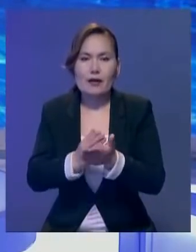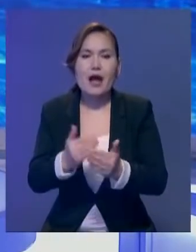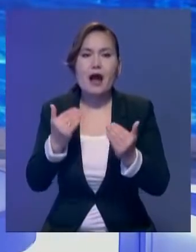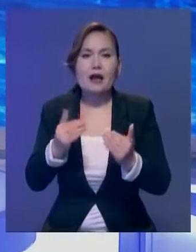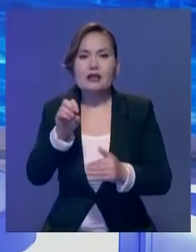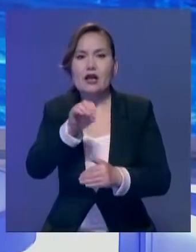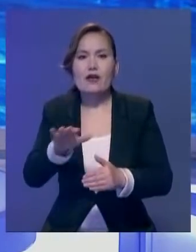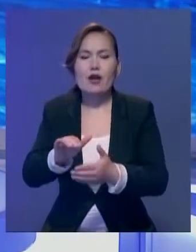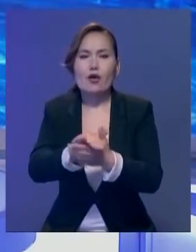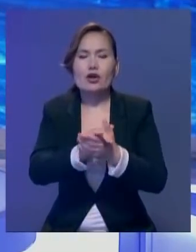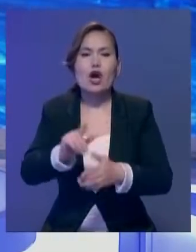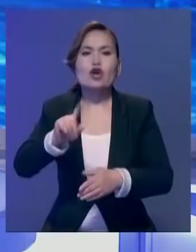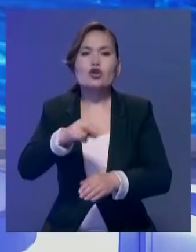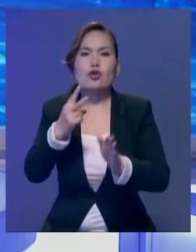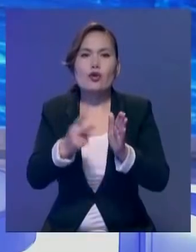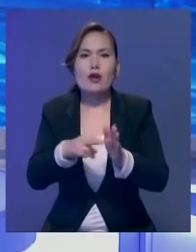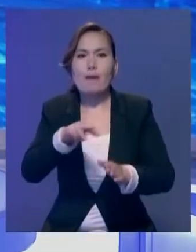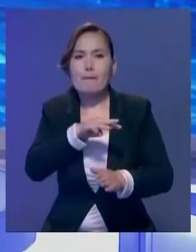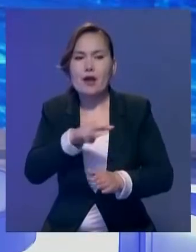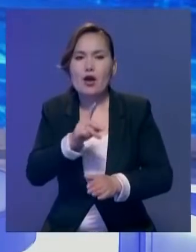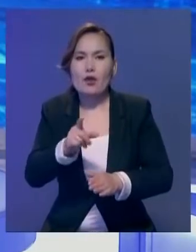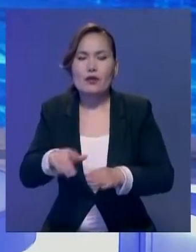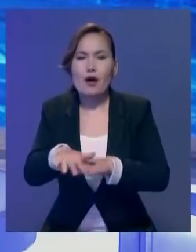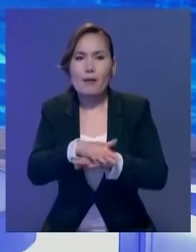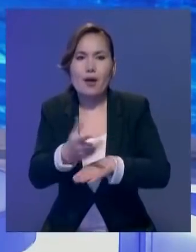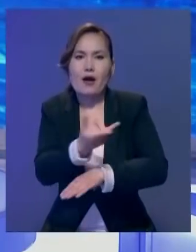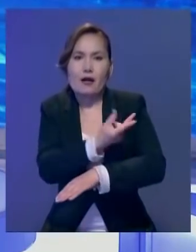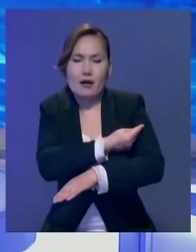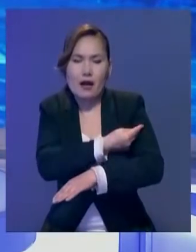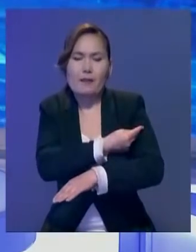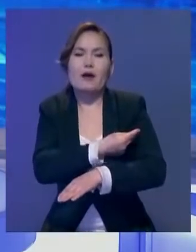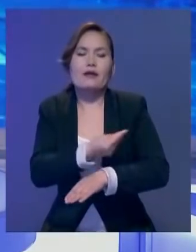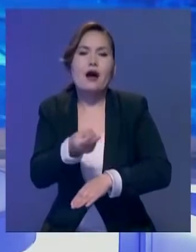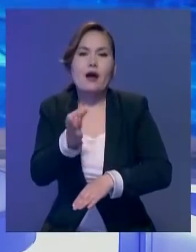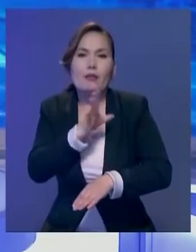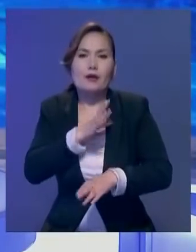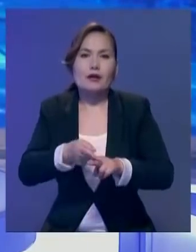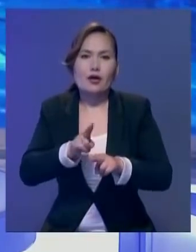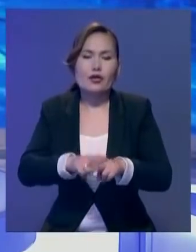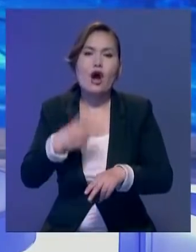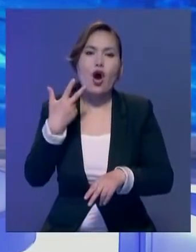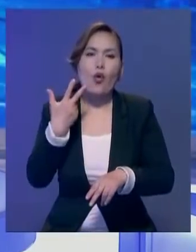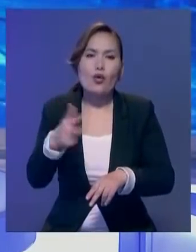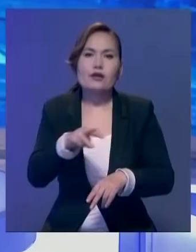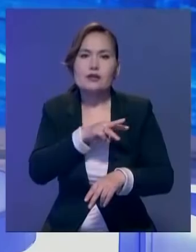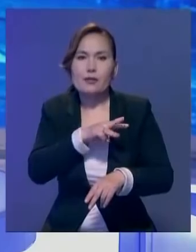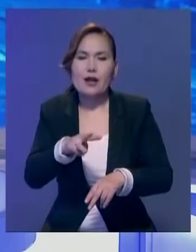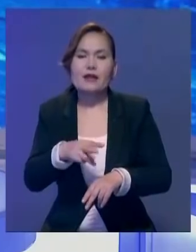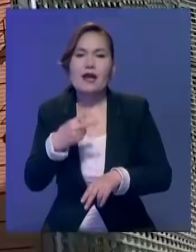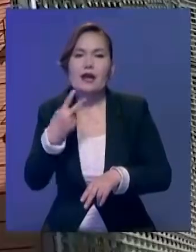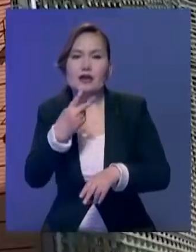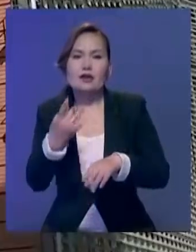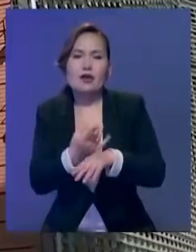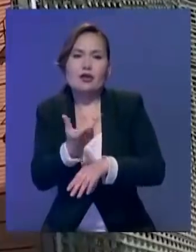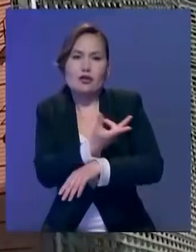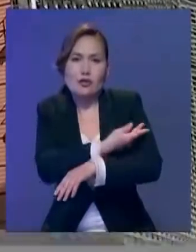Қазар еуродақтың 117 миллион тұрғынына вакцинаның бірінші дозасы салынған, ал оның 30 миллионы екінші дозаны